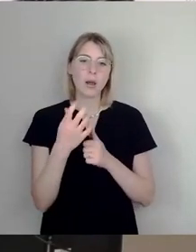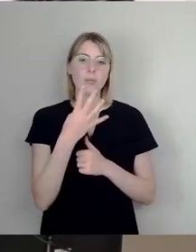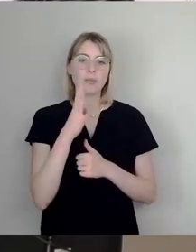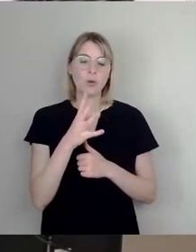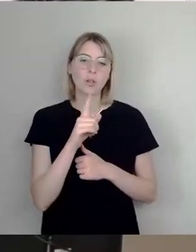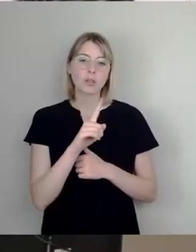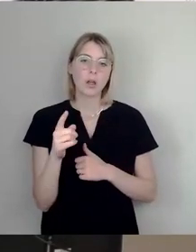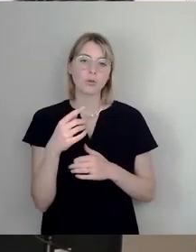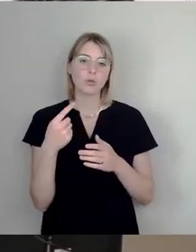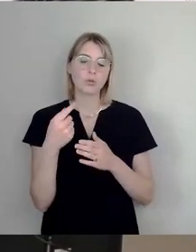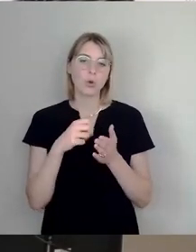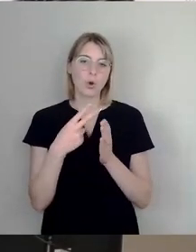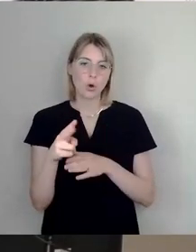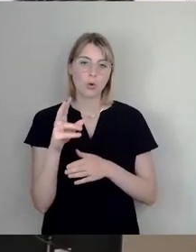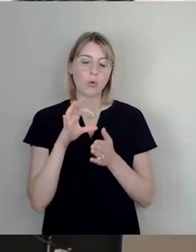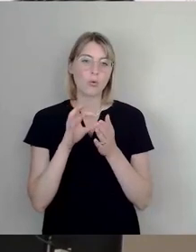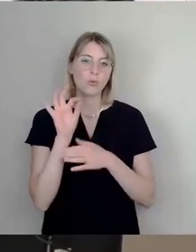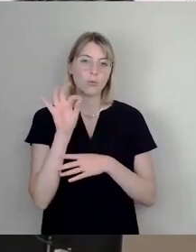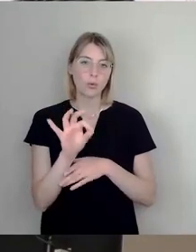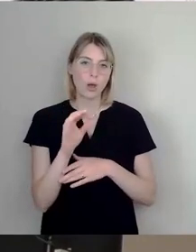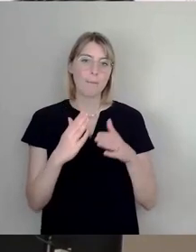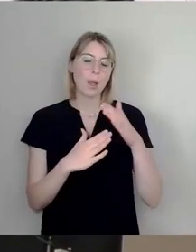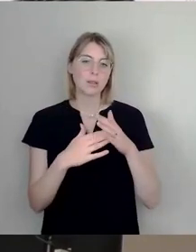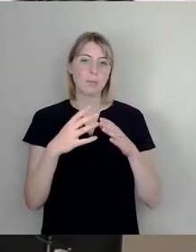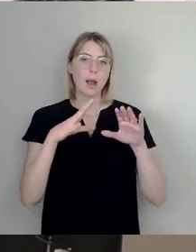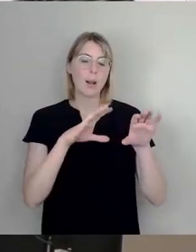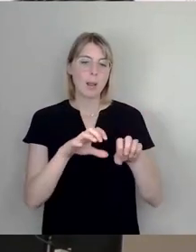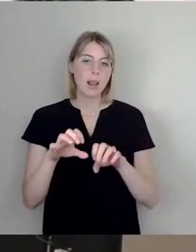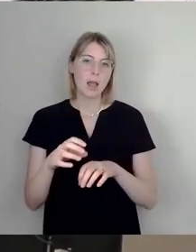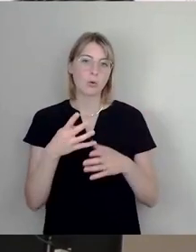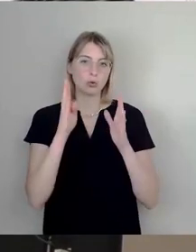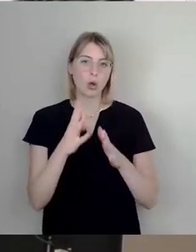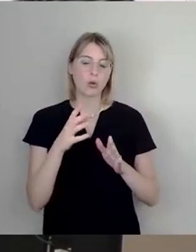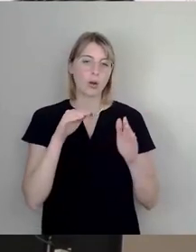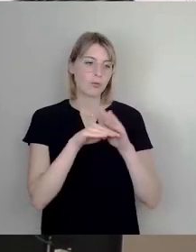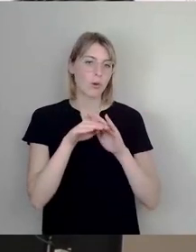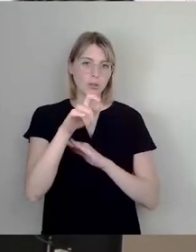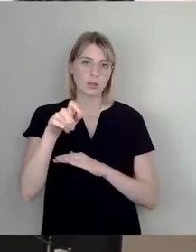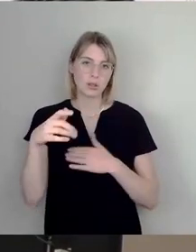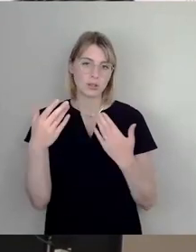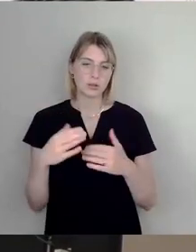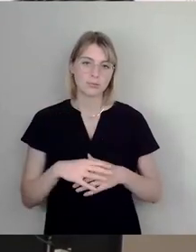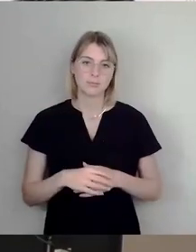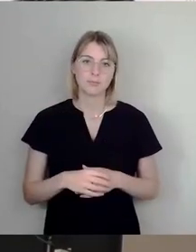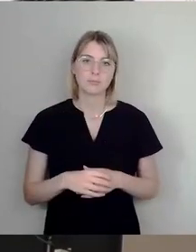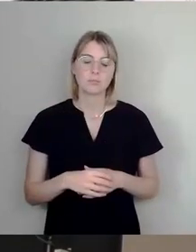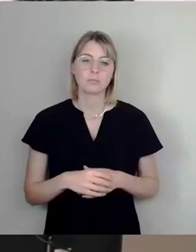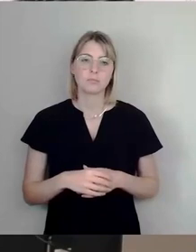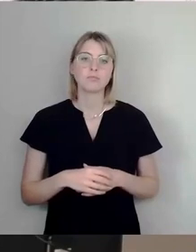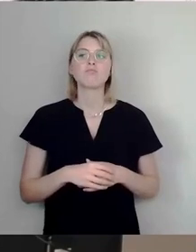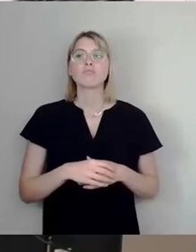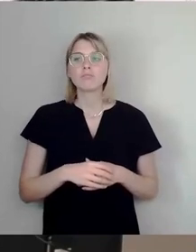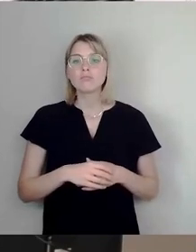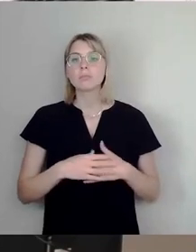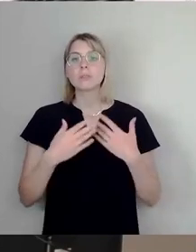von ungefähr Maximalbelegungen 900 Flüchtlingen. Man könnte jetzt sagen, es ist ja relativ preiswert pro Flüchtling. Jetzt muss man